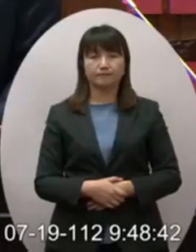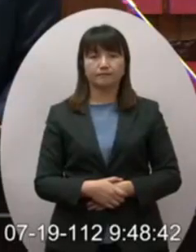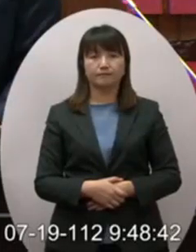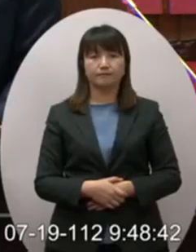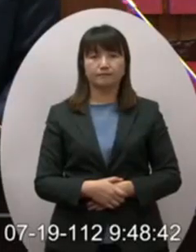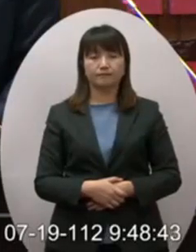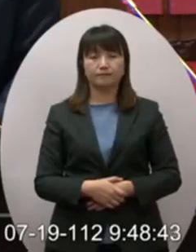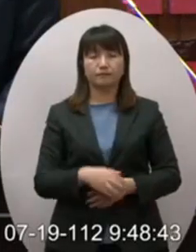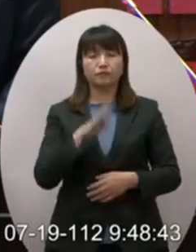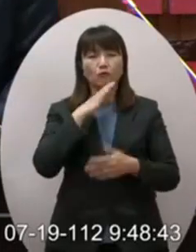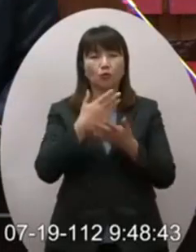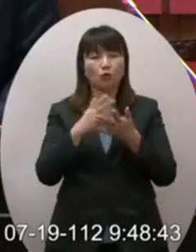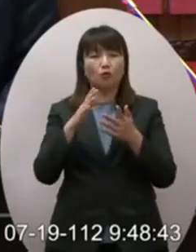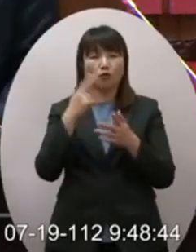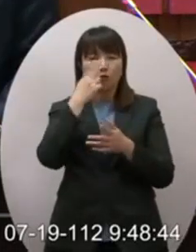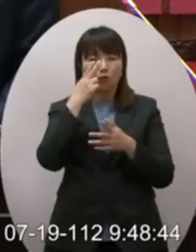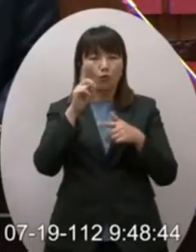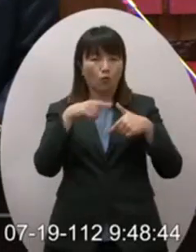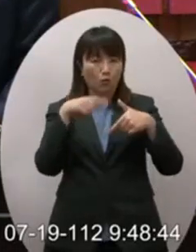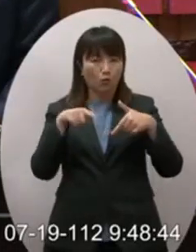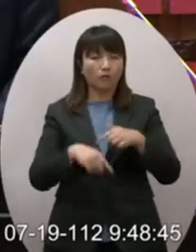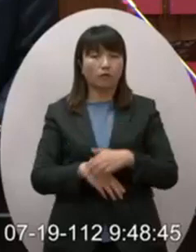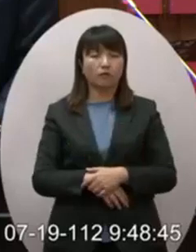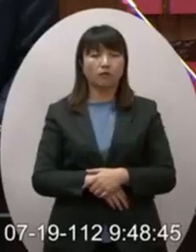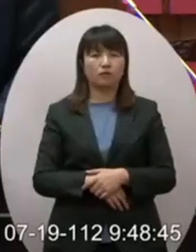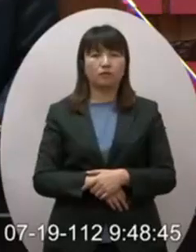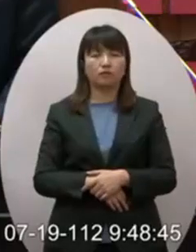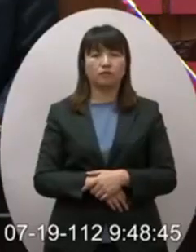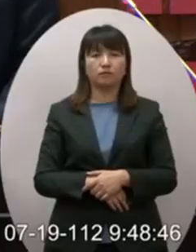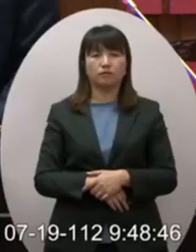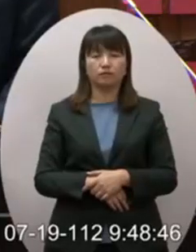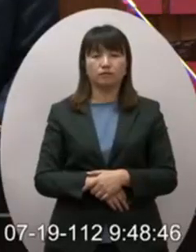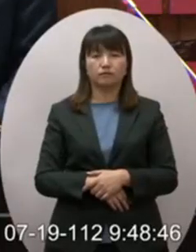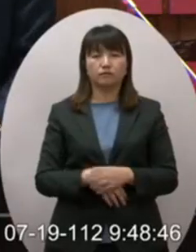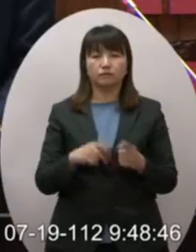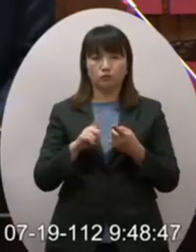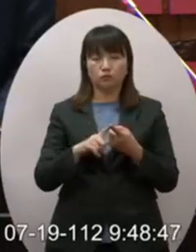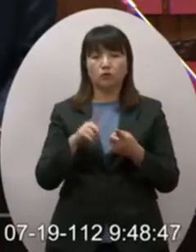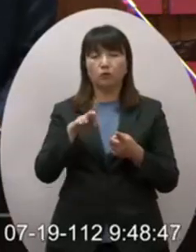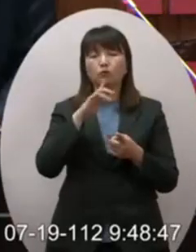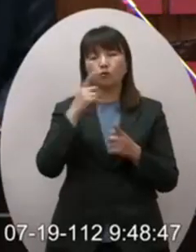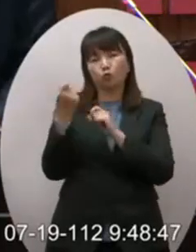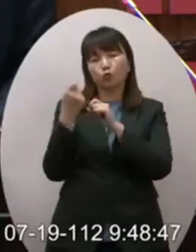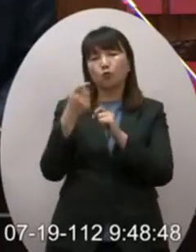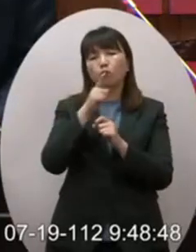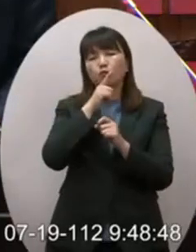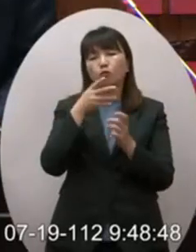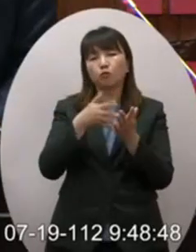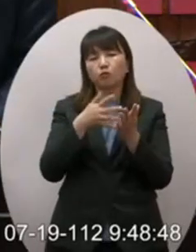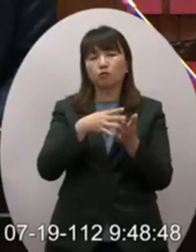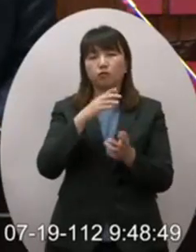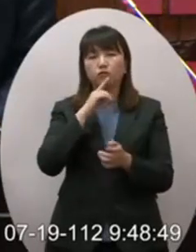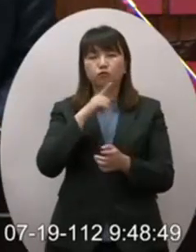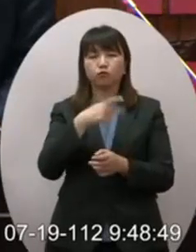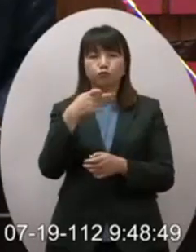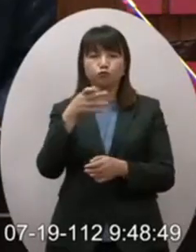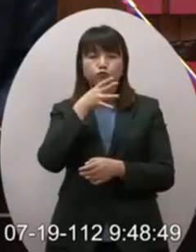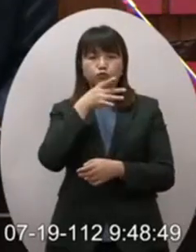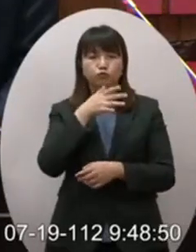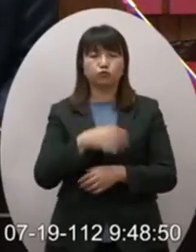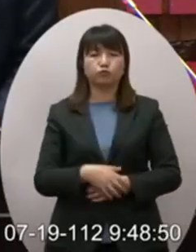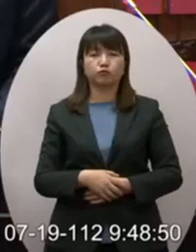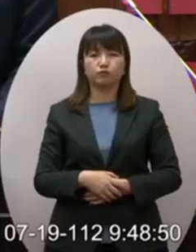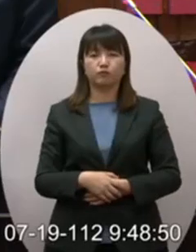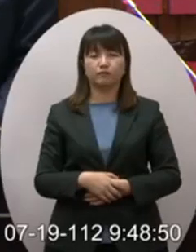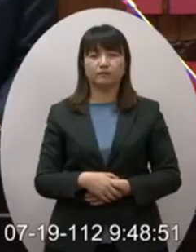去風險化的角風險化的角度的risking對不對這就是他講他講說我們不是decarpling我們是